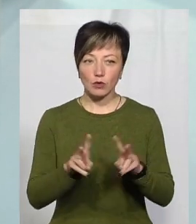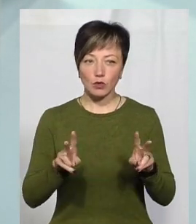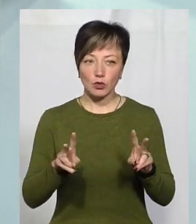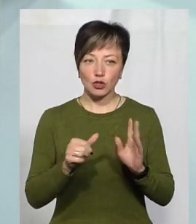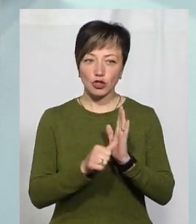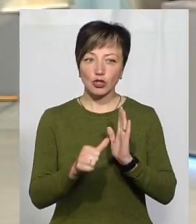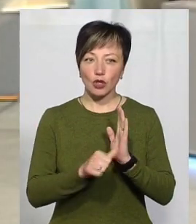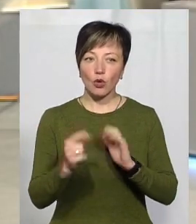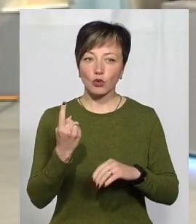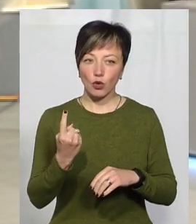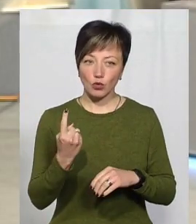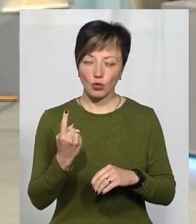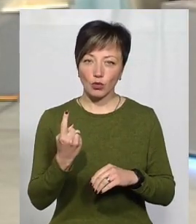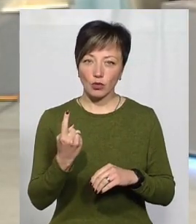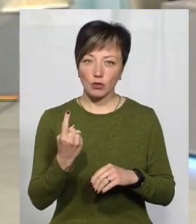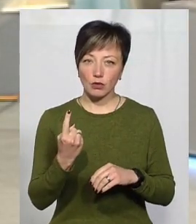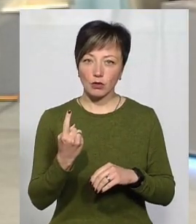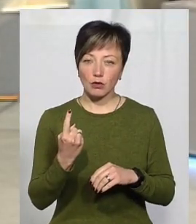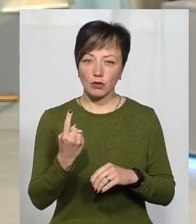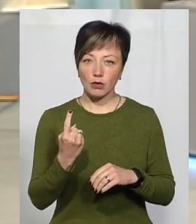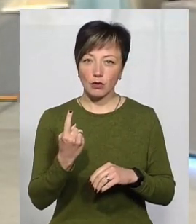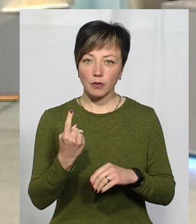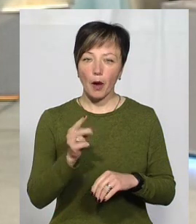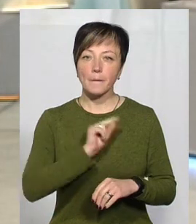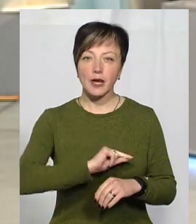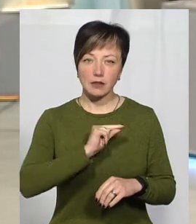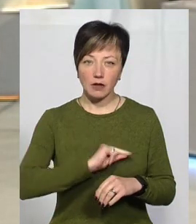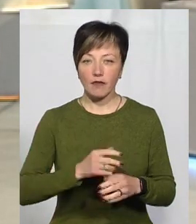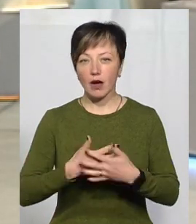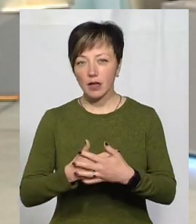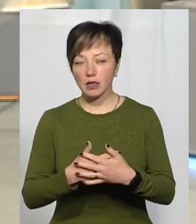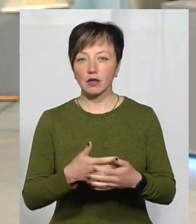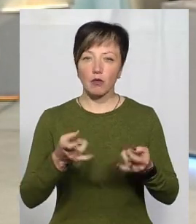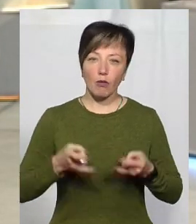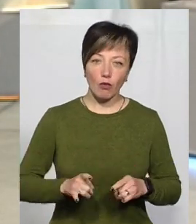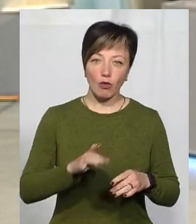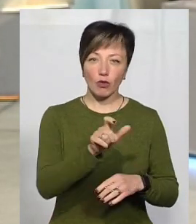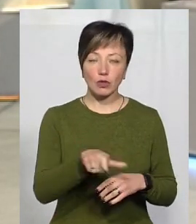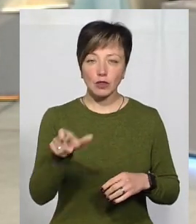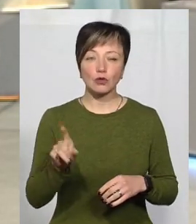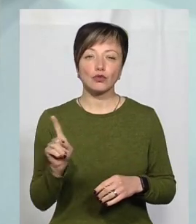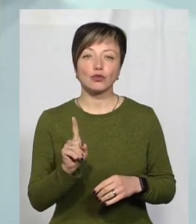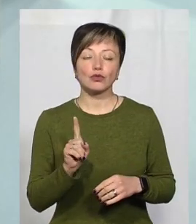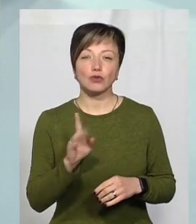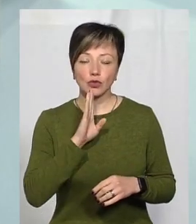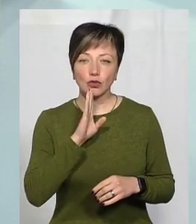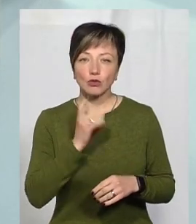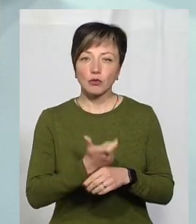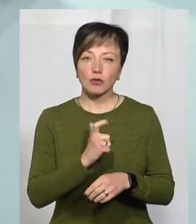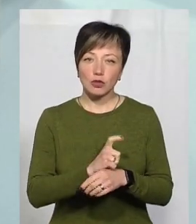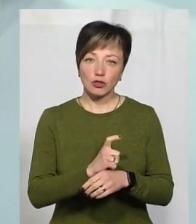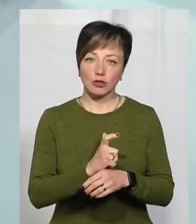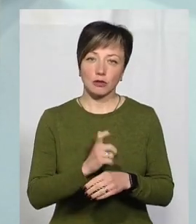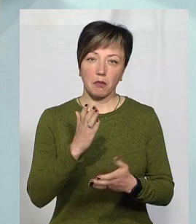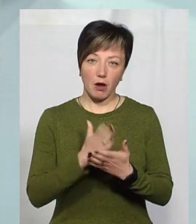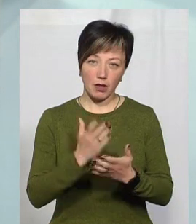61 співробітника вагітних породіль для того, щоб більше мати